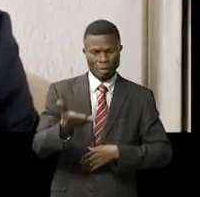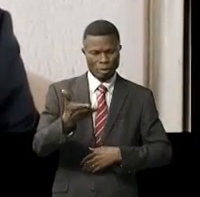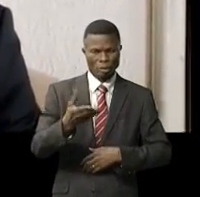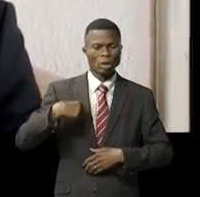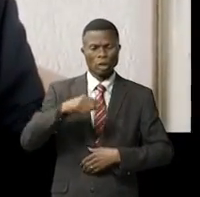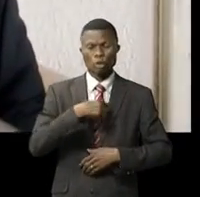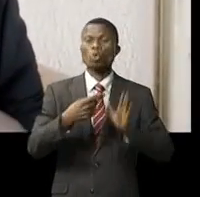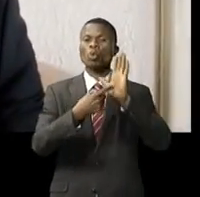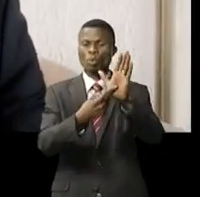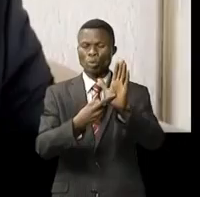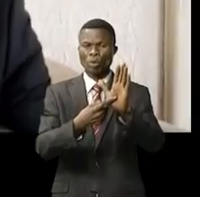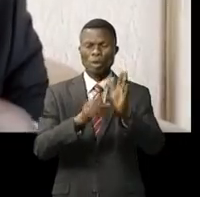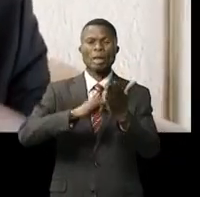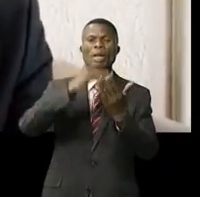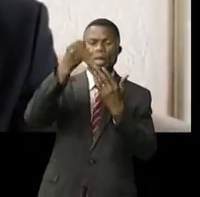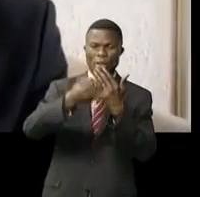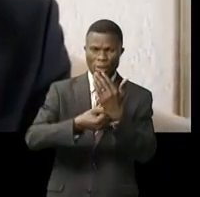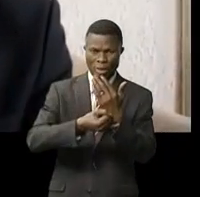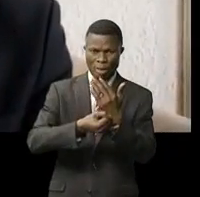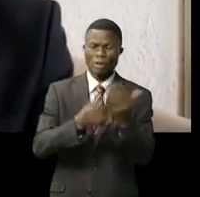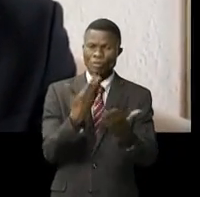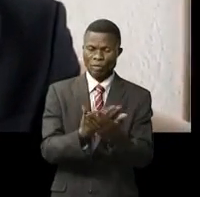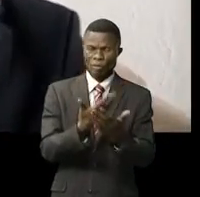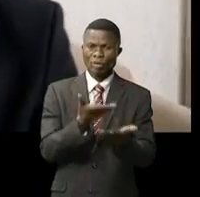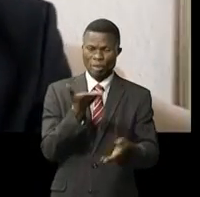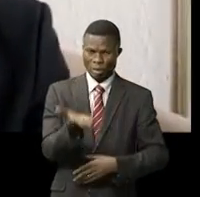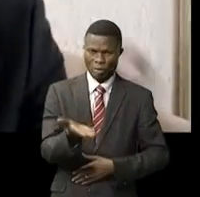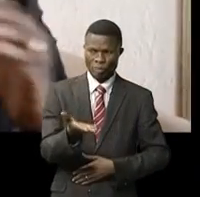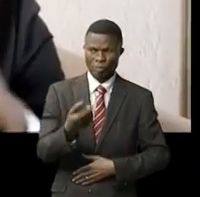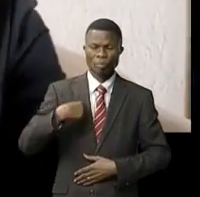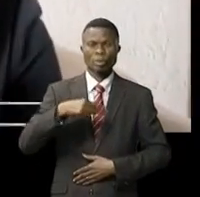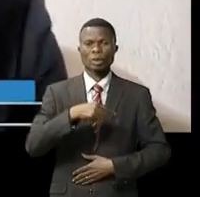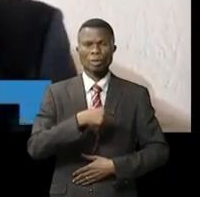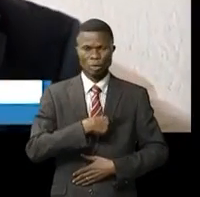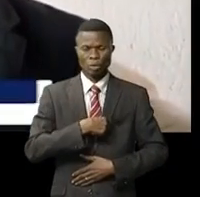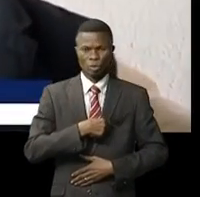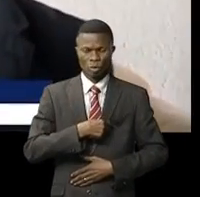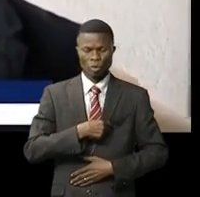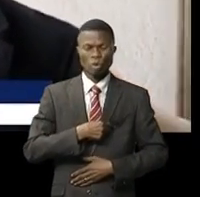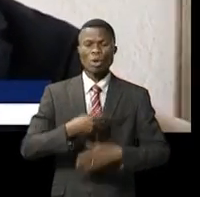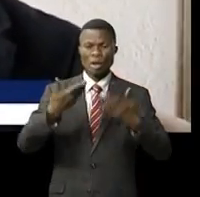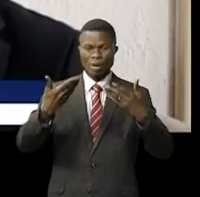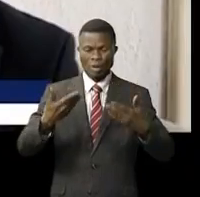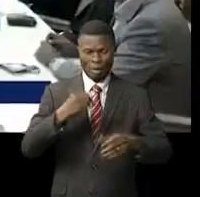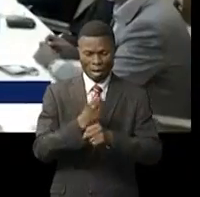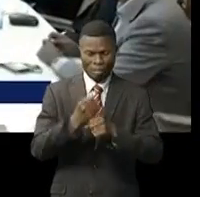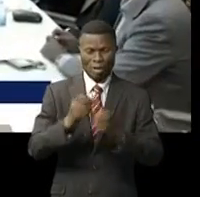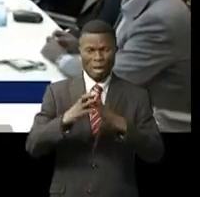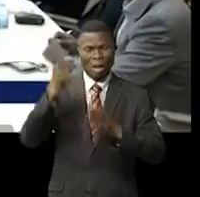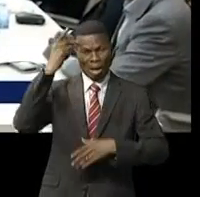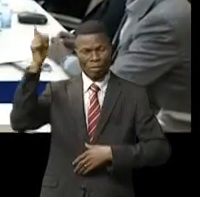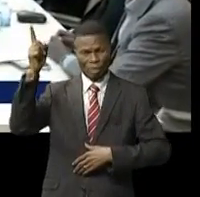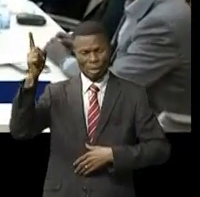tour présenter le projet d'urgence que nous allons finaliser au niveau de Kinshasa avec le barrière